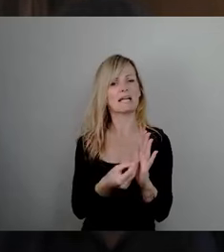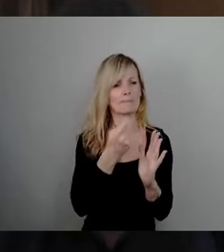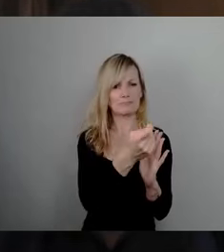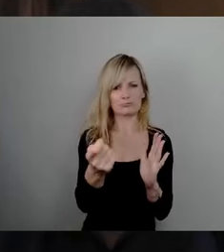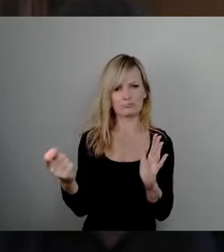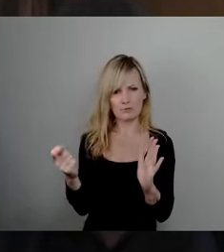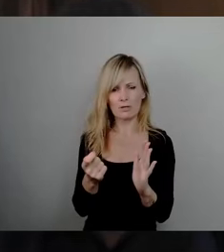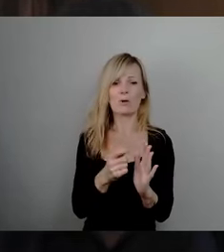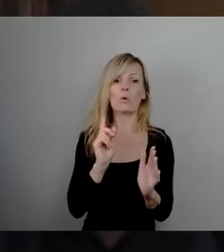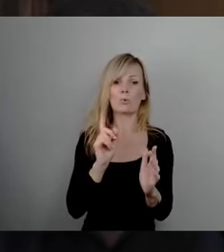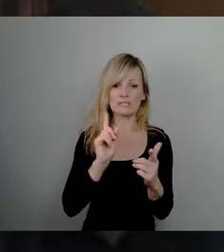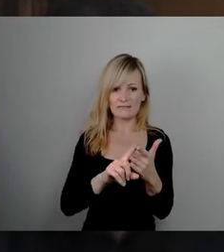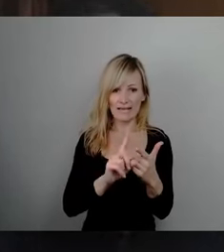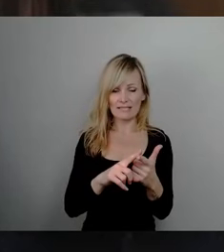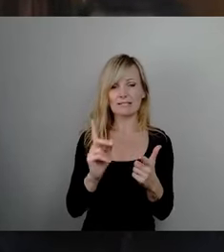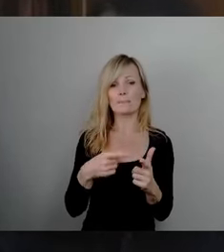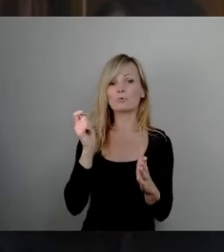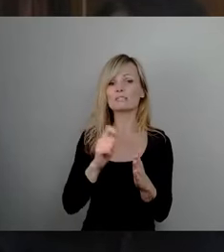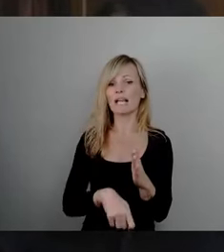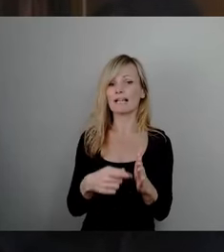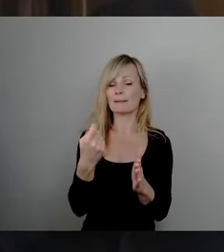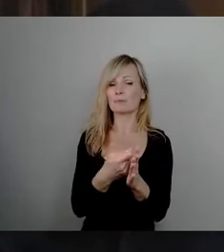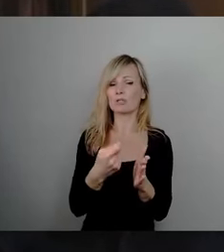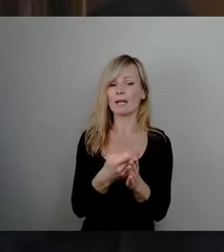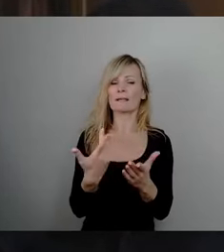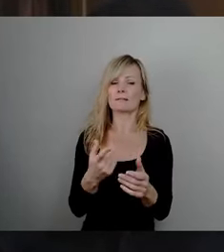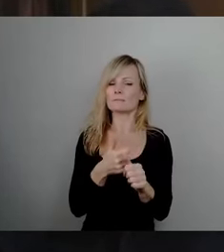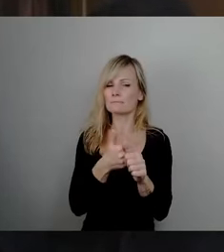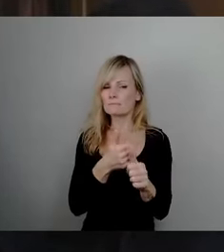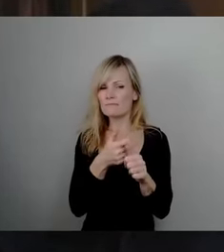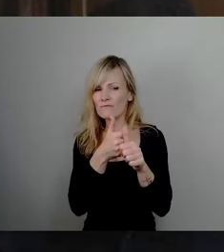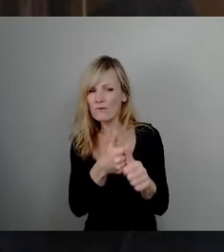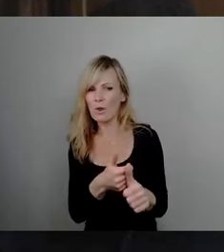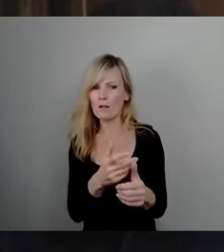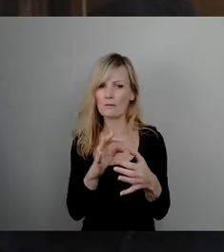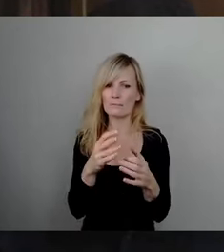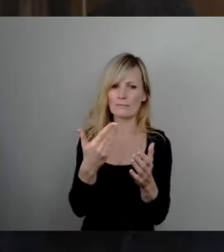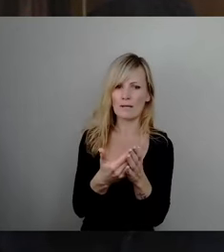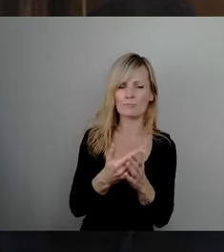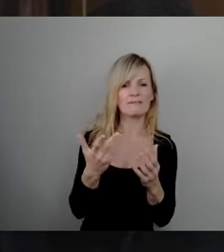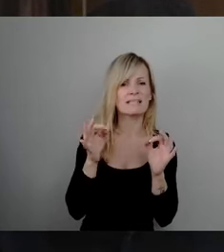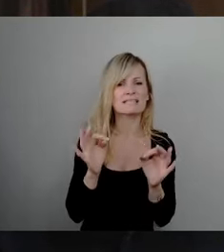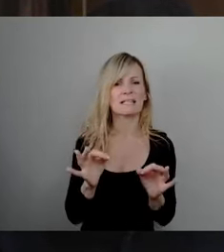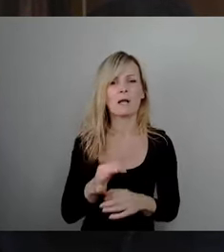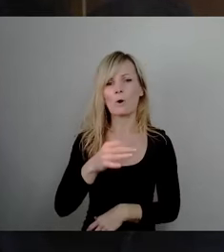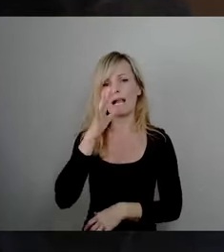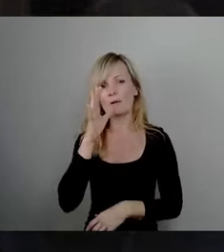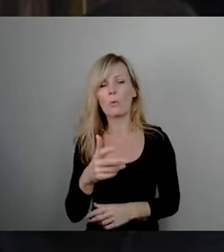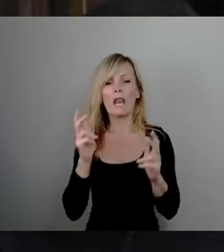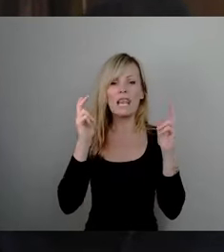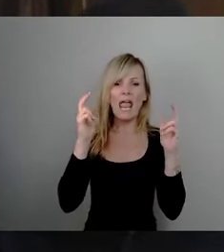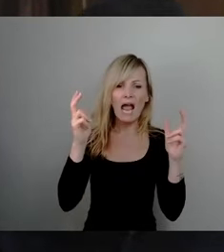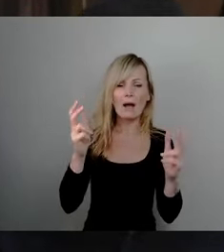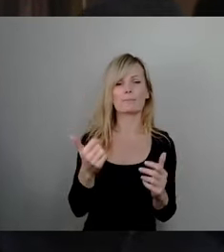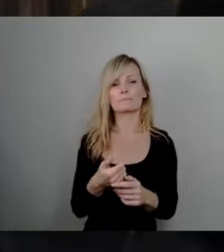wurden dabei geahndet? Zum Beispiel jetzt Lärmbeeinträchtigungen, Alkoholkonsum, Grillen außerhalb der